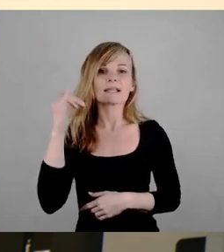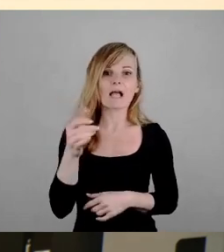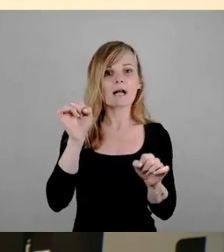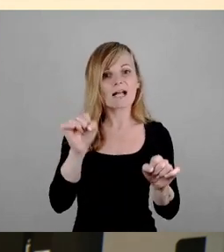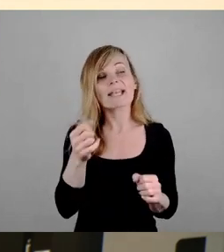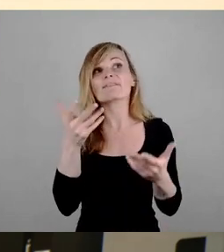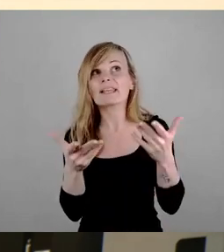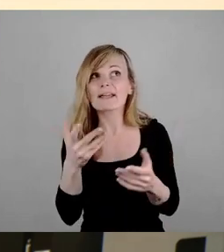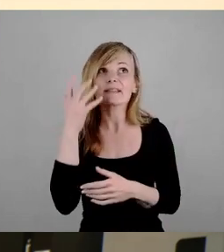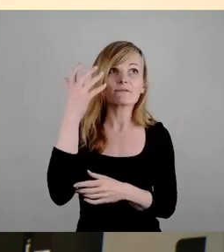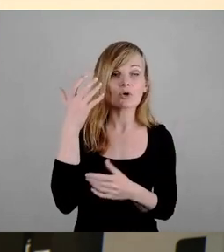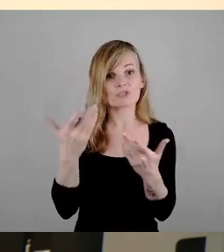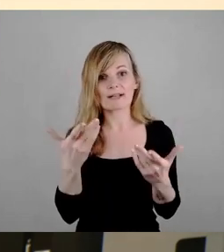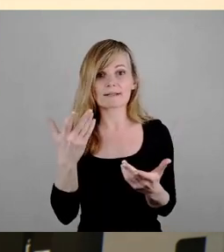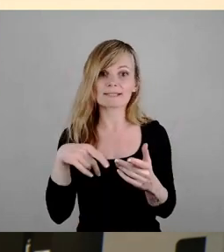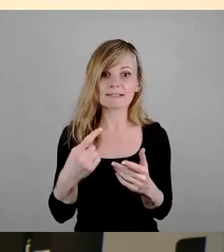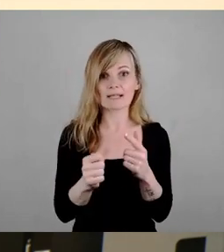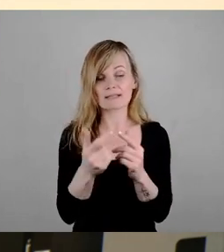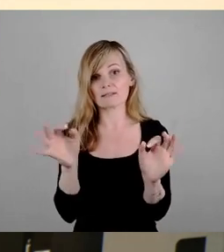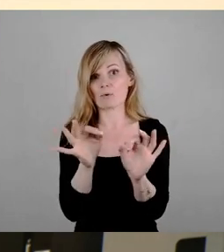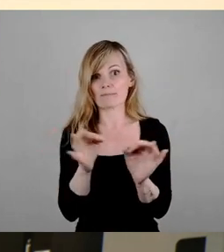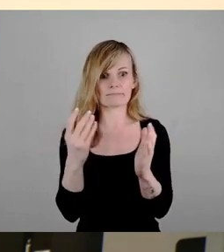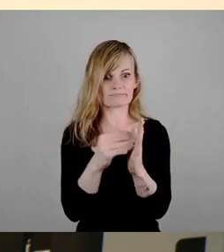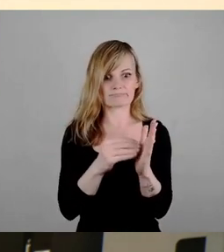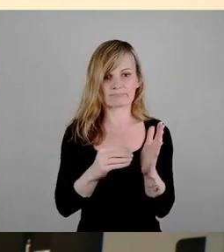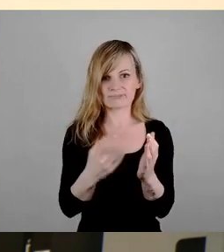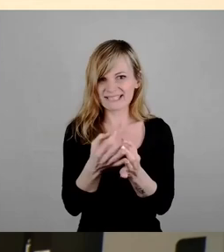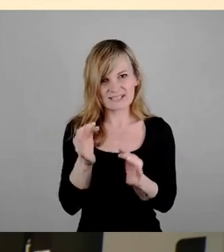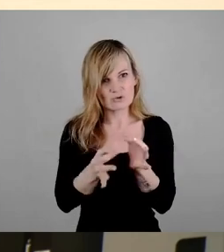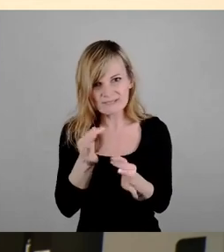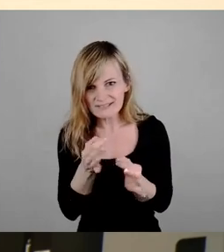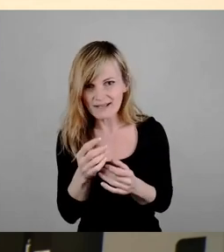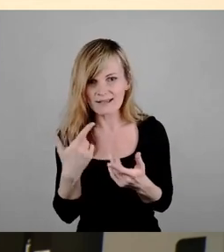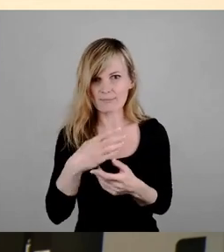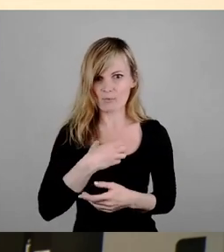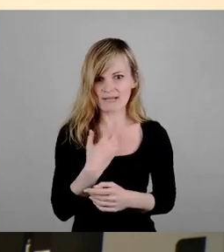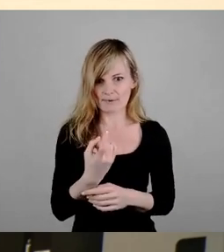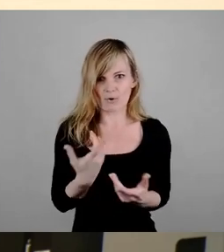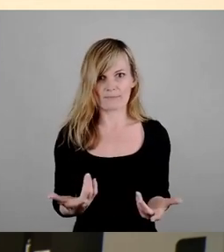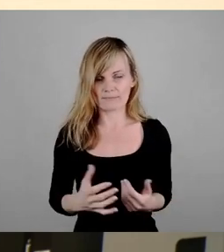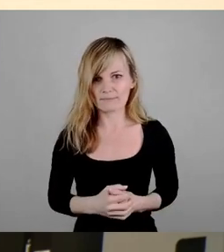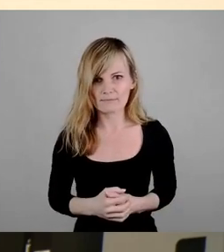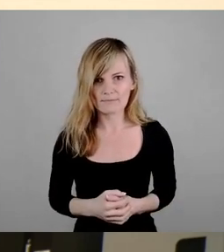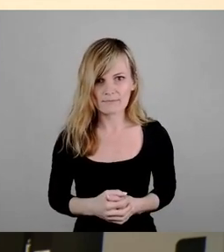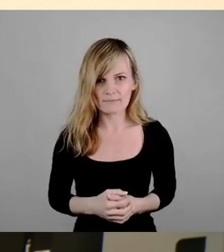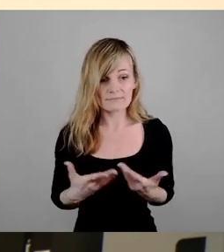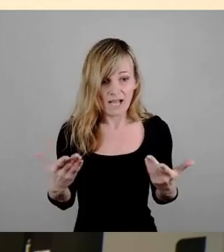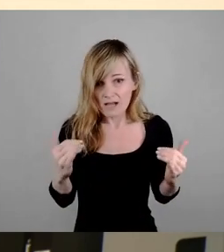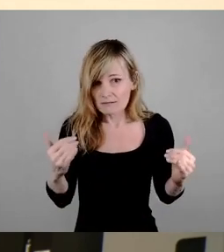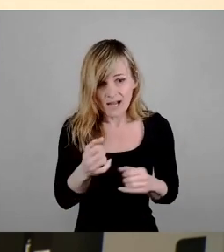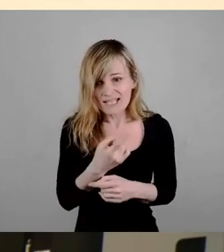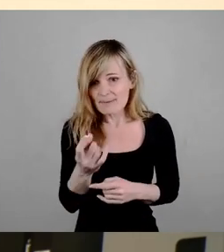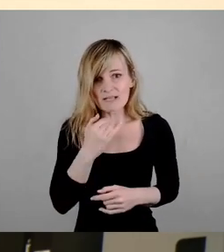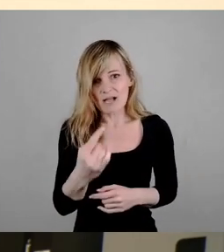vorstellen, dass es dann gravierende, irgendwie nicht spezifizierbare Probleme gibt. Ja, das kann ich zu allem sagen.